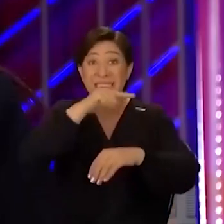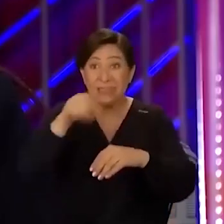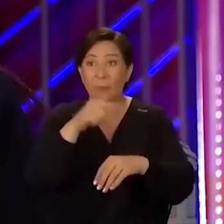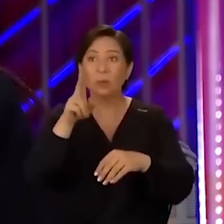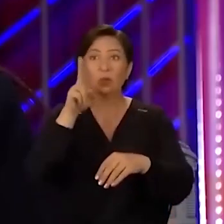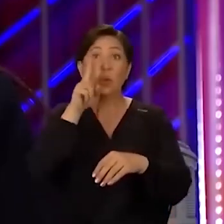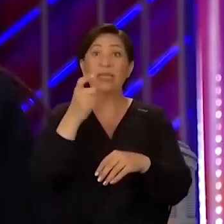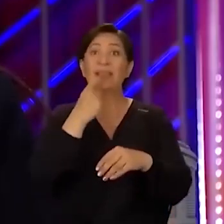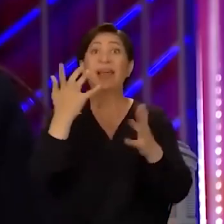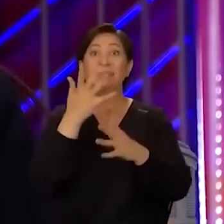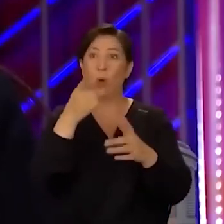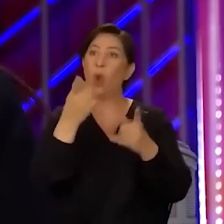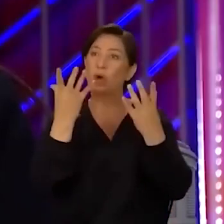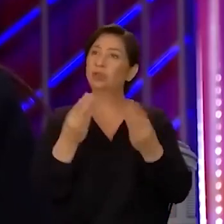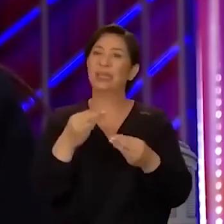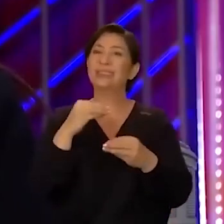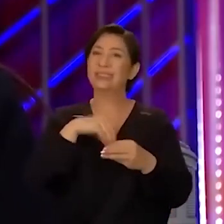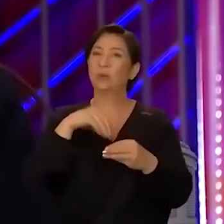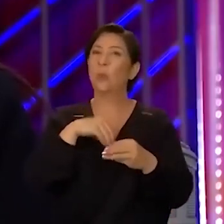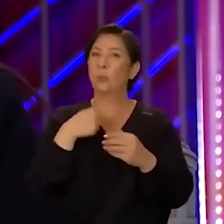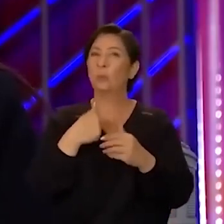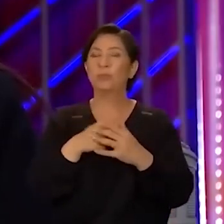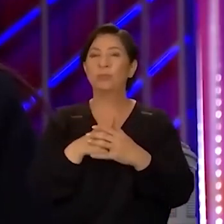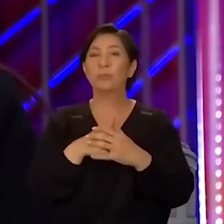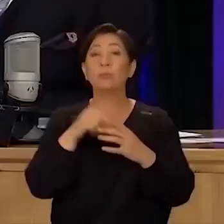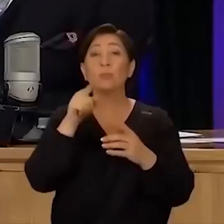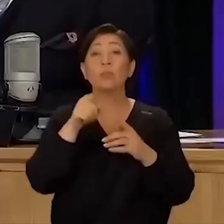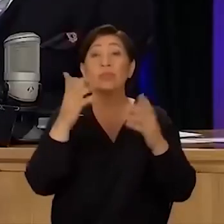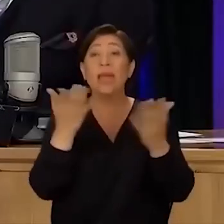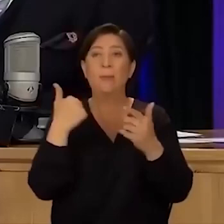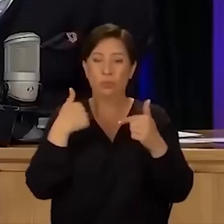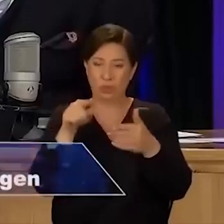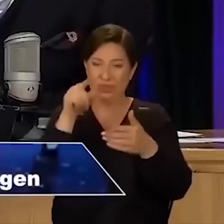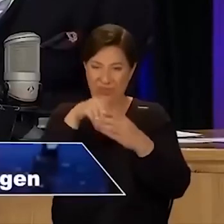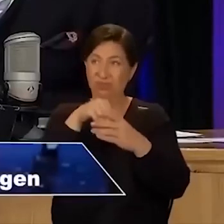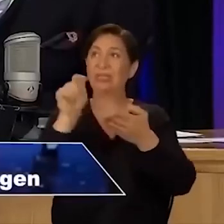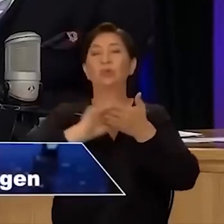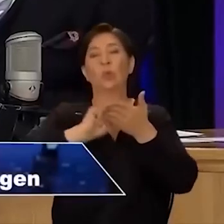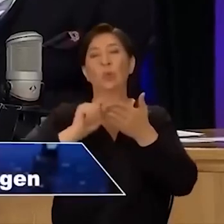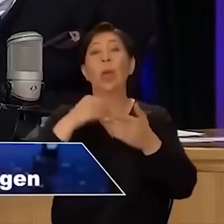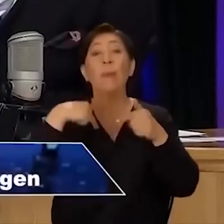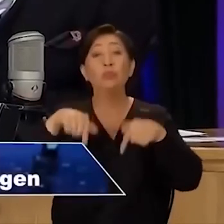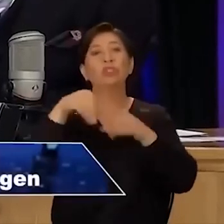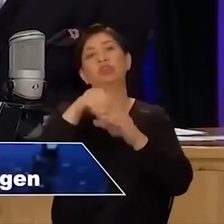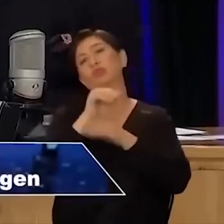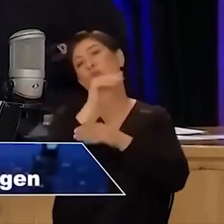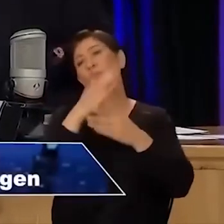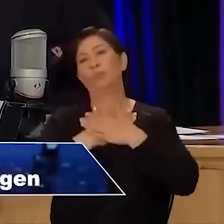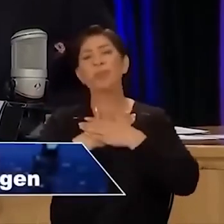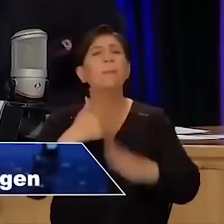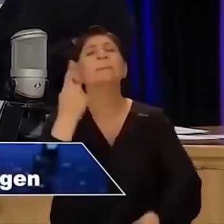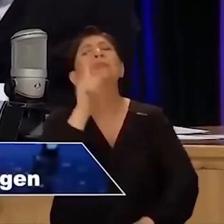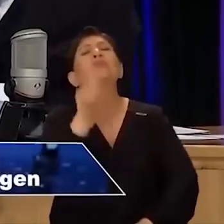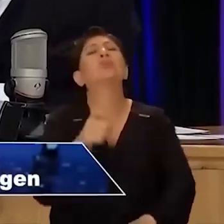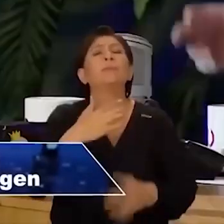Özellikle son yıllarda yaptıklarına öyle olacak, evet. Kesinlikle. Zaten bunun için yazıyorum. Kesinlikle. Bunun için yaşıyorum. Peki bir şey